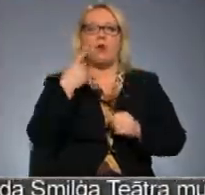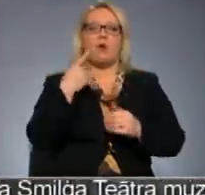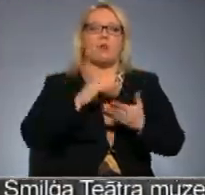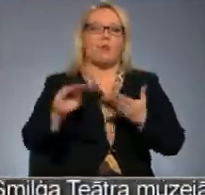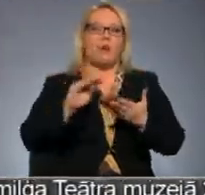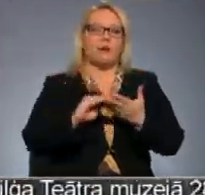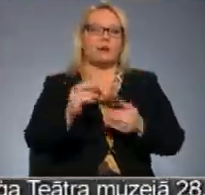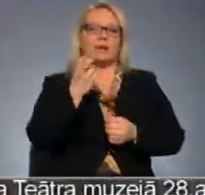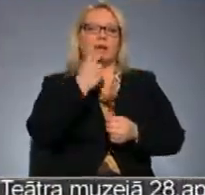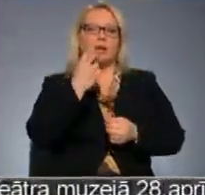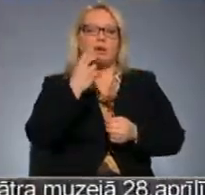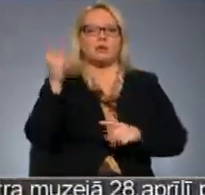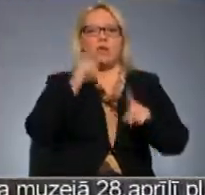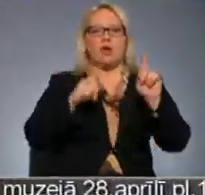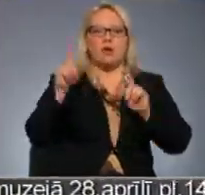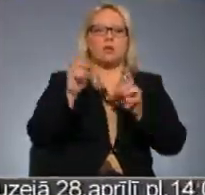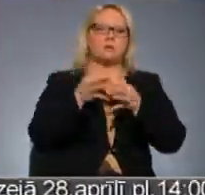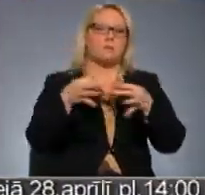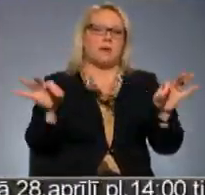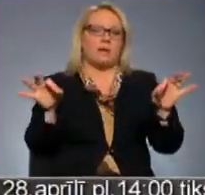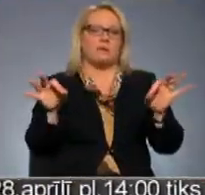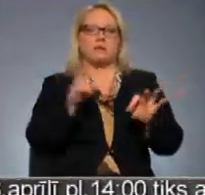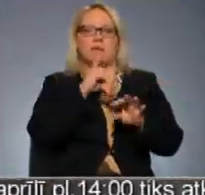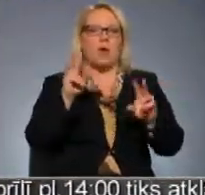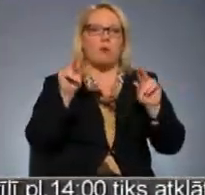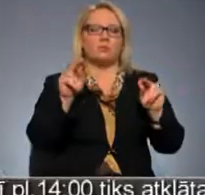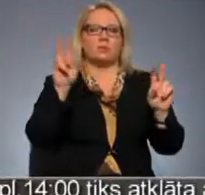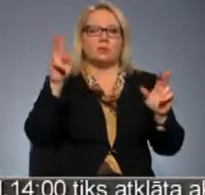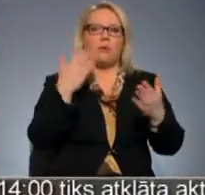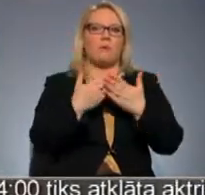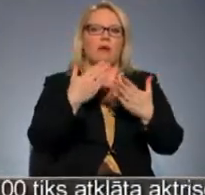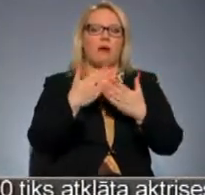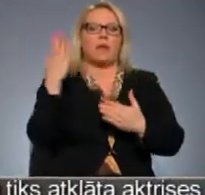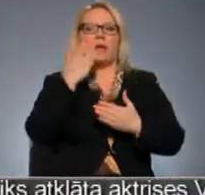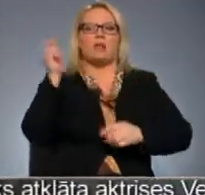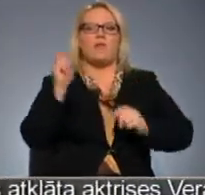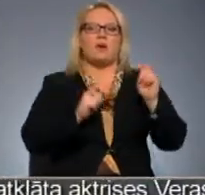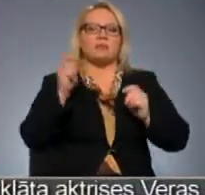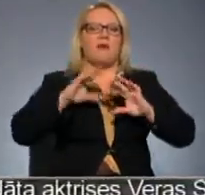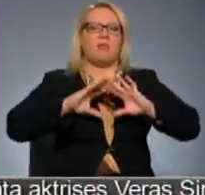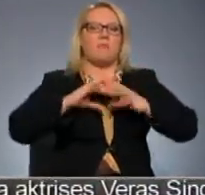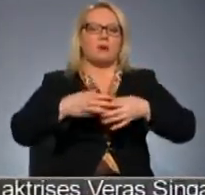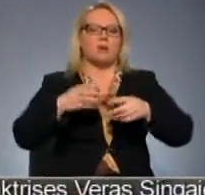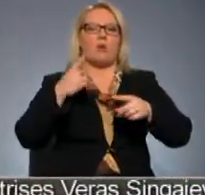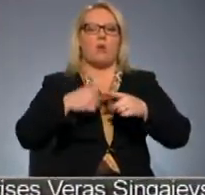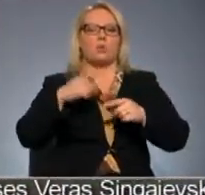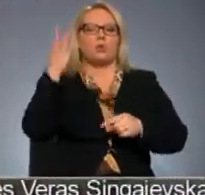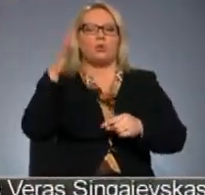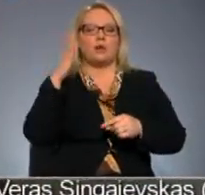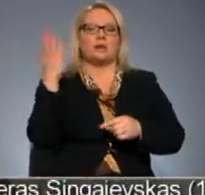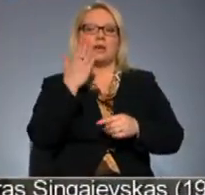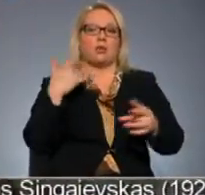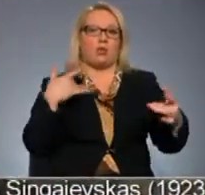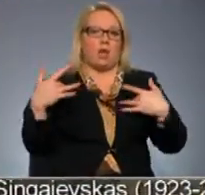ironisks, erotisks, brīvs, neusticīgos rāda, kinofestivālos pasaulē un arī Ņujorkas kino